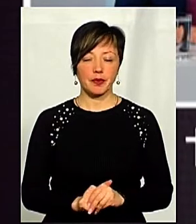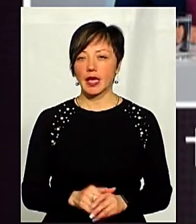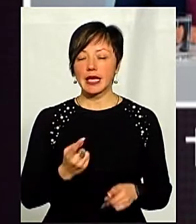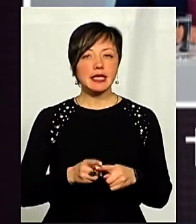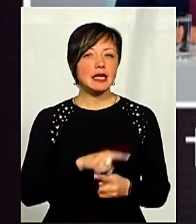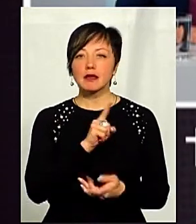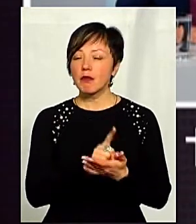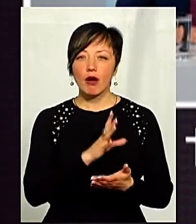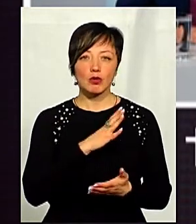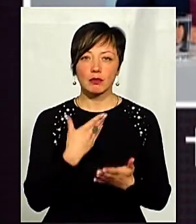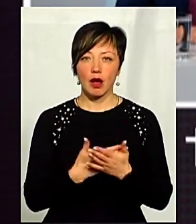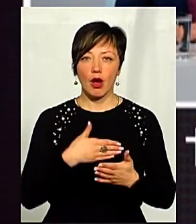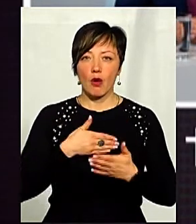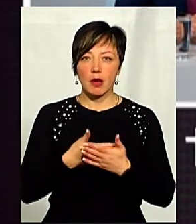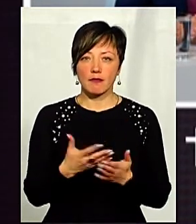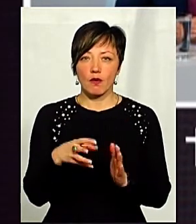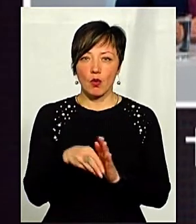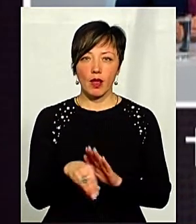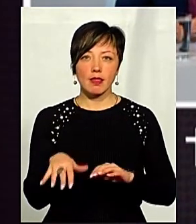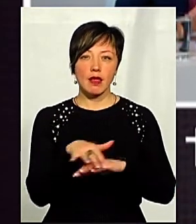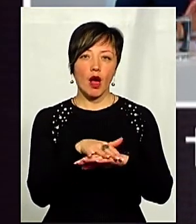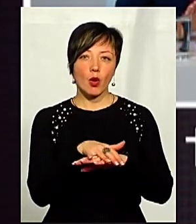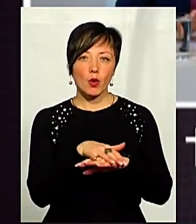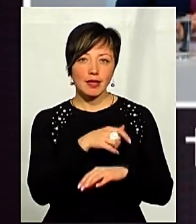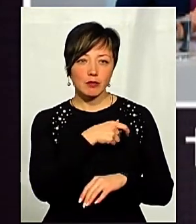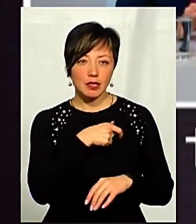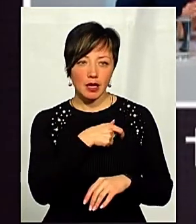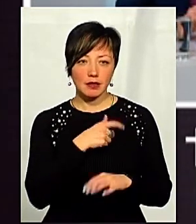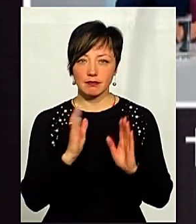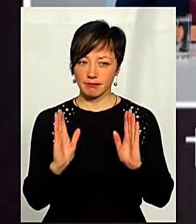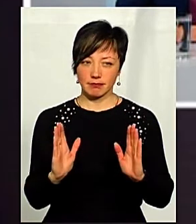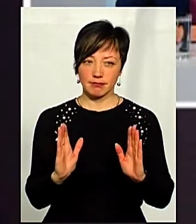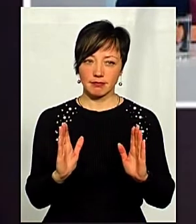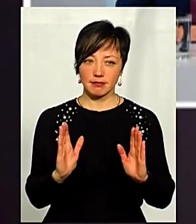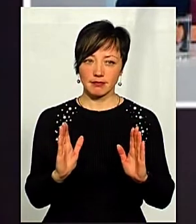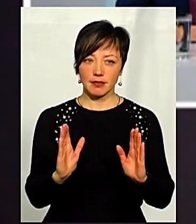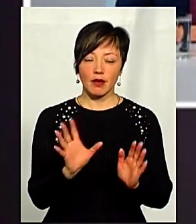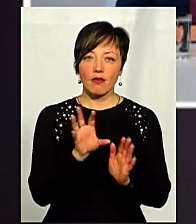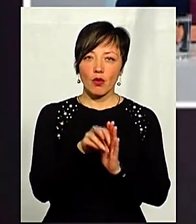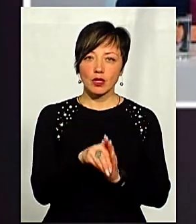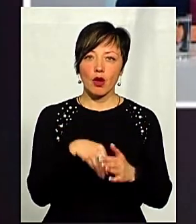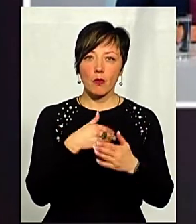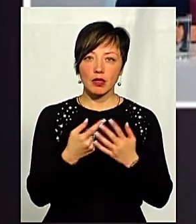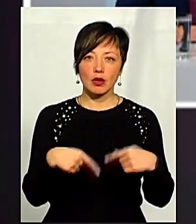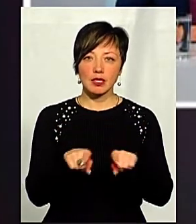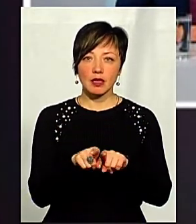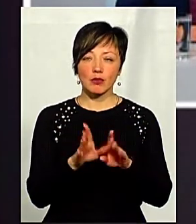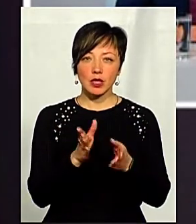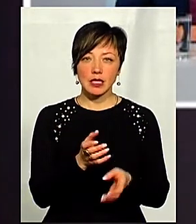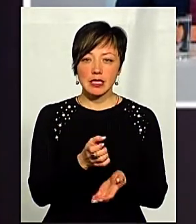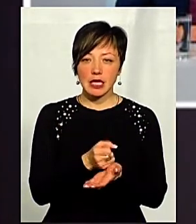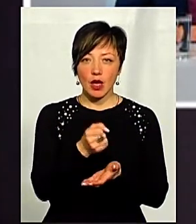Це не має бути громадська рада, наприклад, до якої входять народні, вибачте, народні депутати, обмовився, щоб сказати, що входять громадські організації, які були